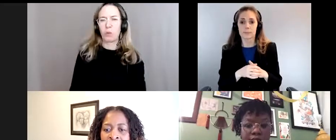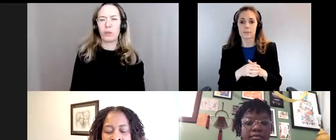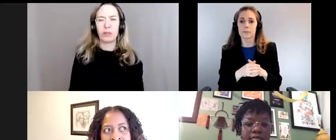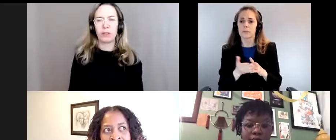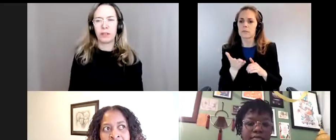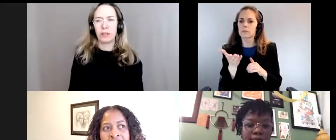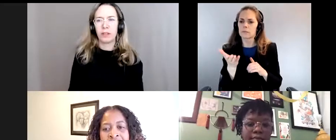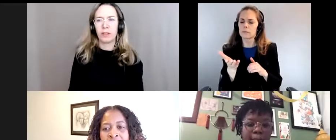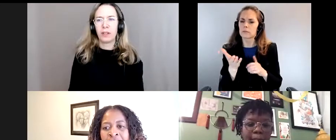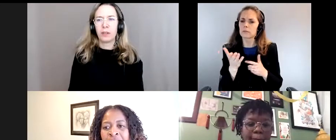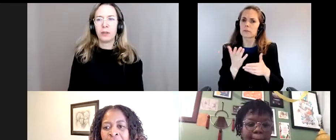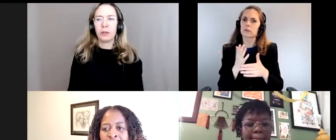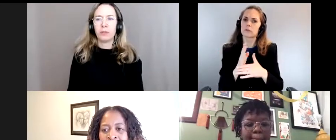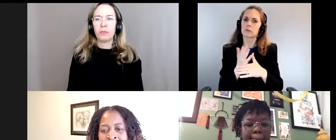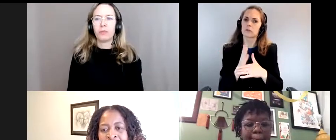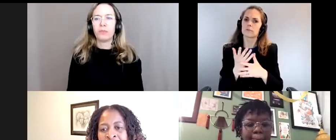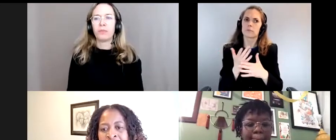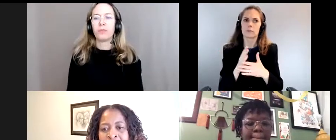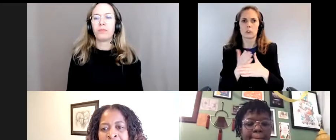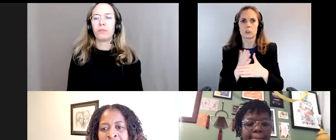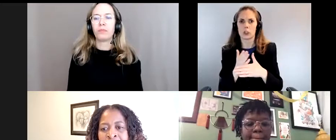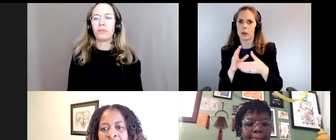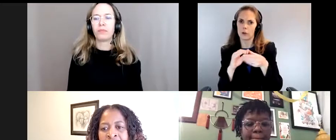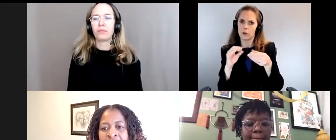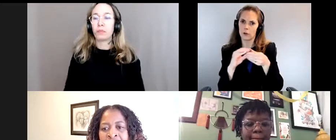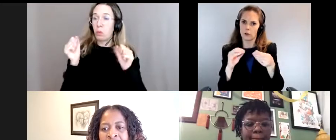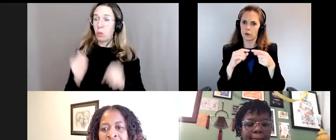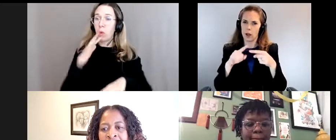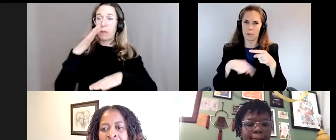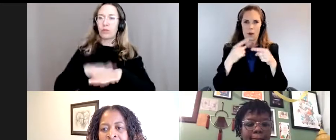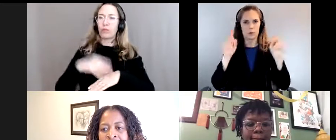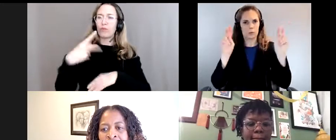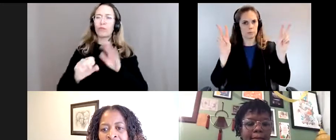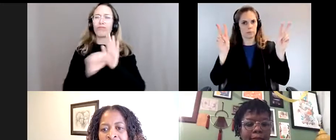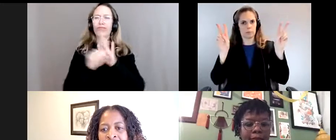je vous demanderais de partager avec nous. Parlez-nous de votre slogan.